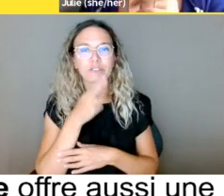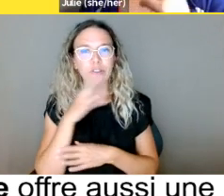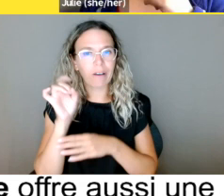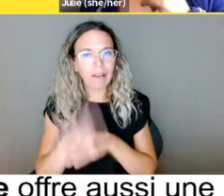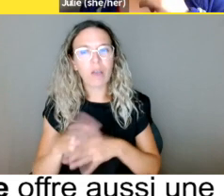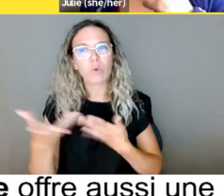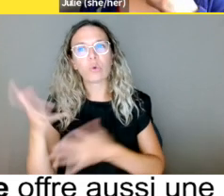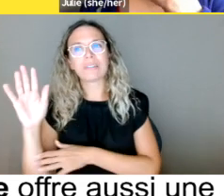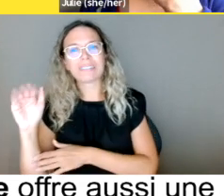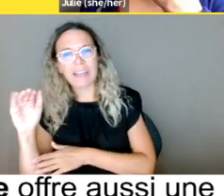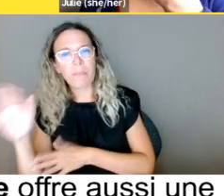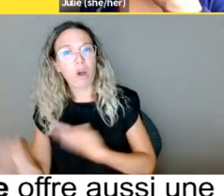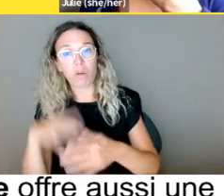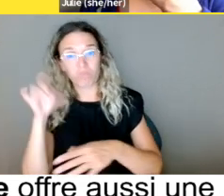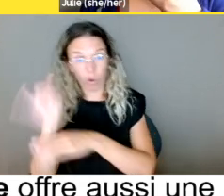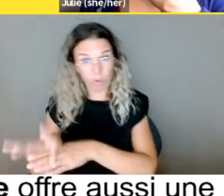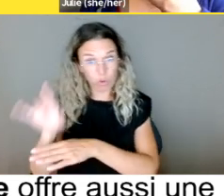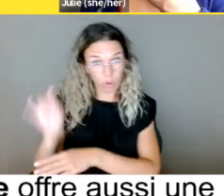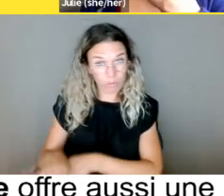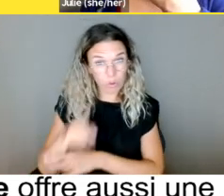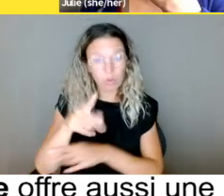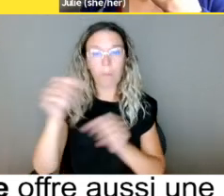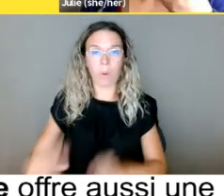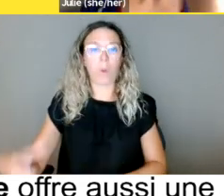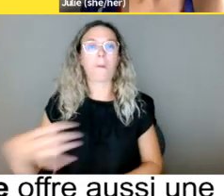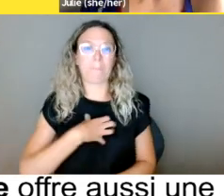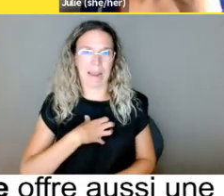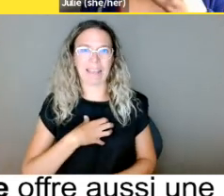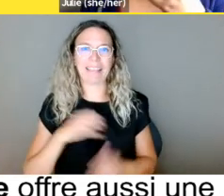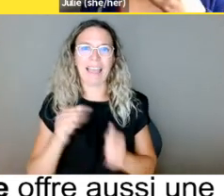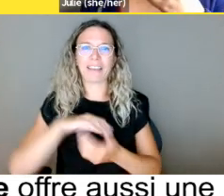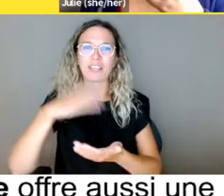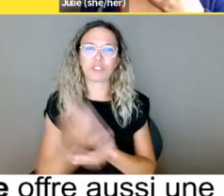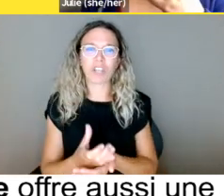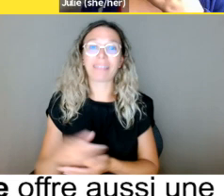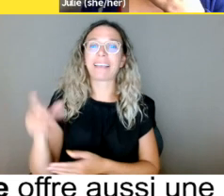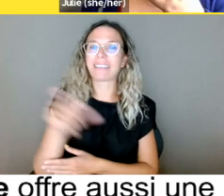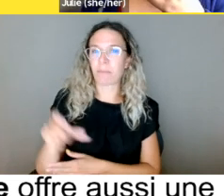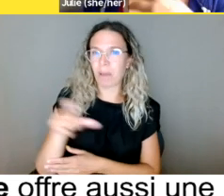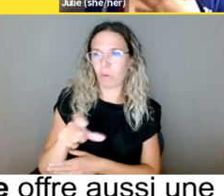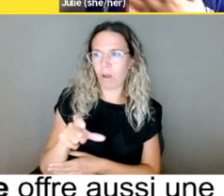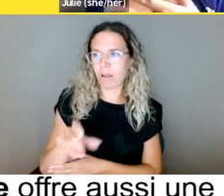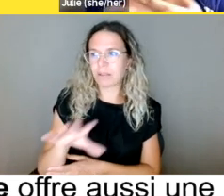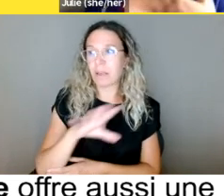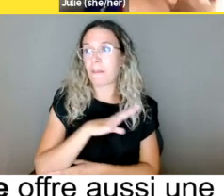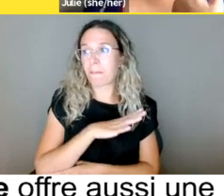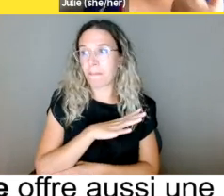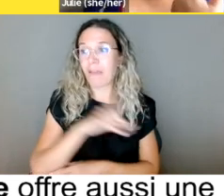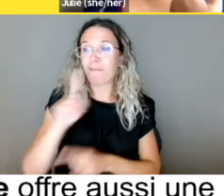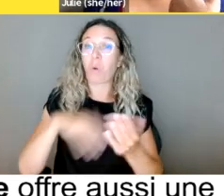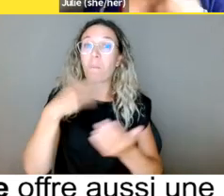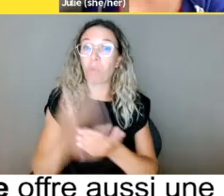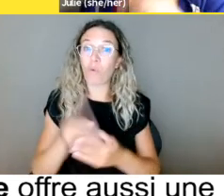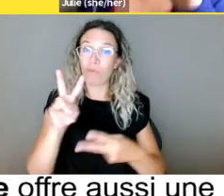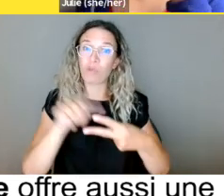'accès à un restaurant ou au cinéma ou quelque chose comme